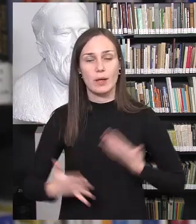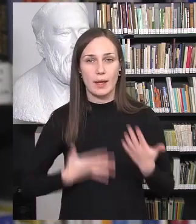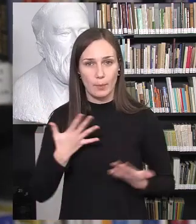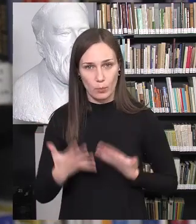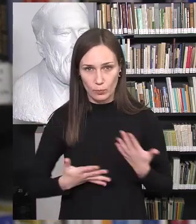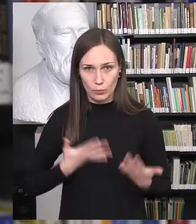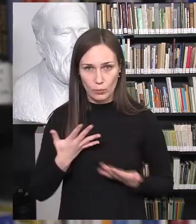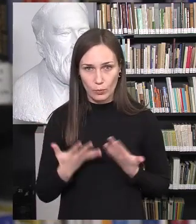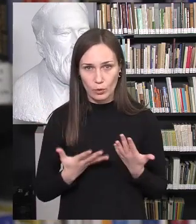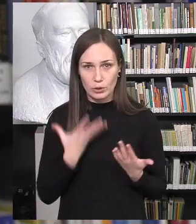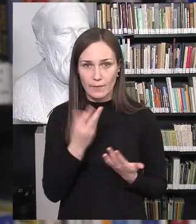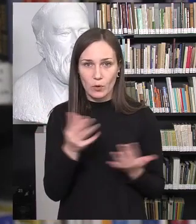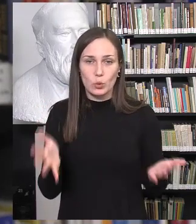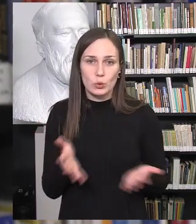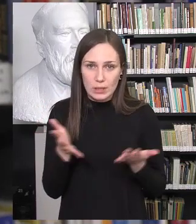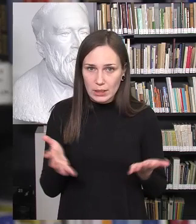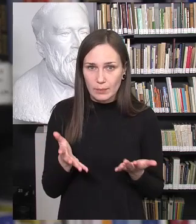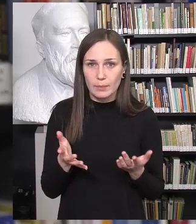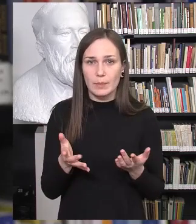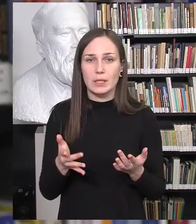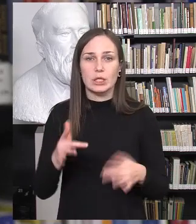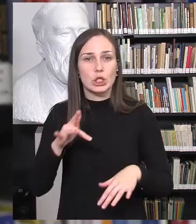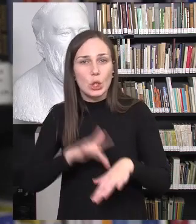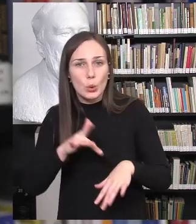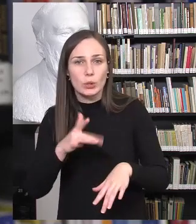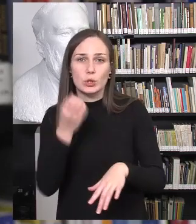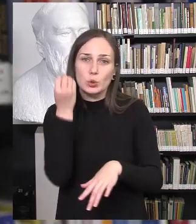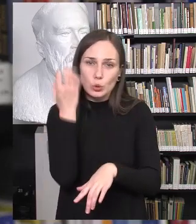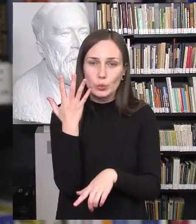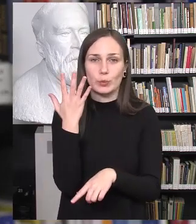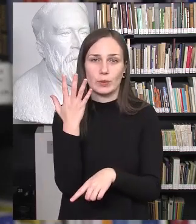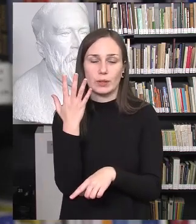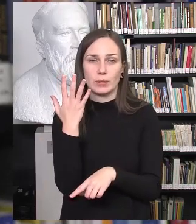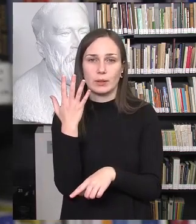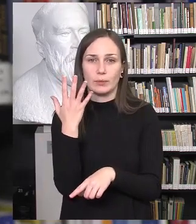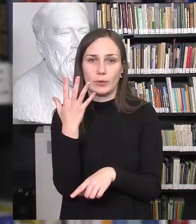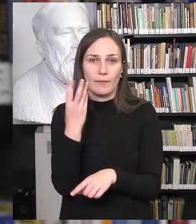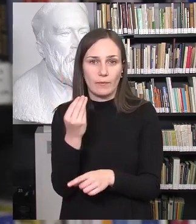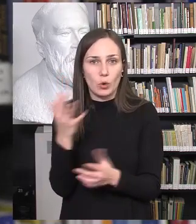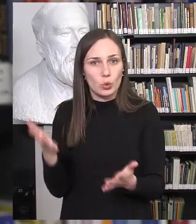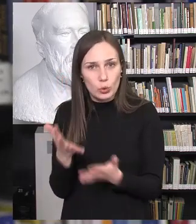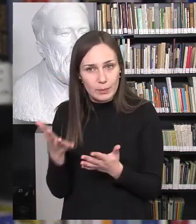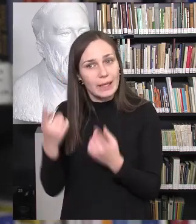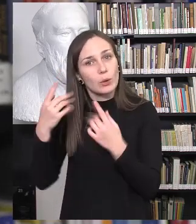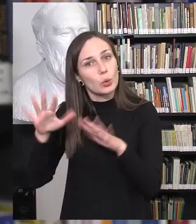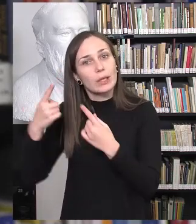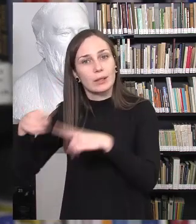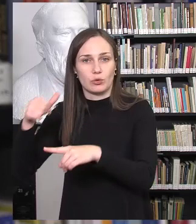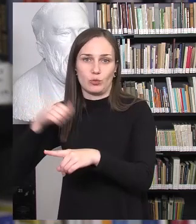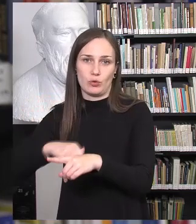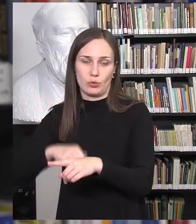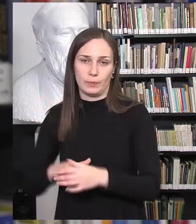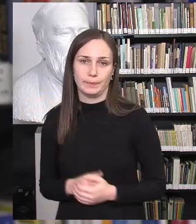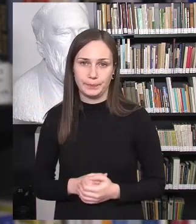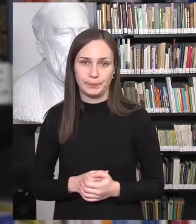augdymas, atjautos ir supratimo augdymas kitokiam. Aš vis tik tais